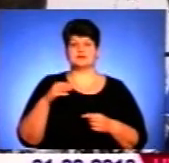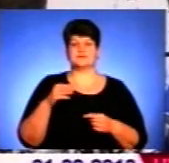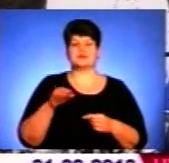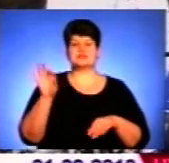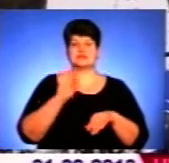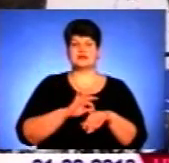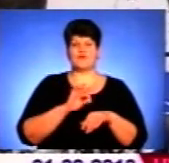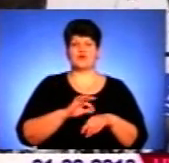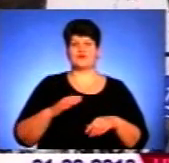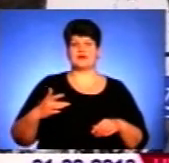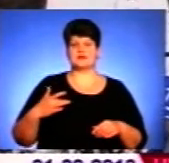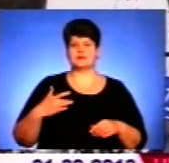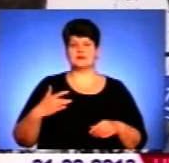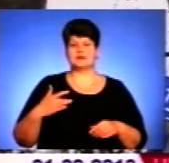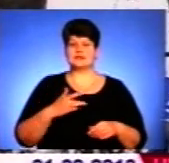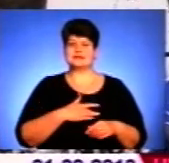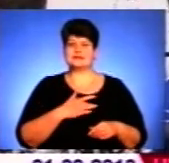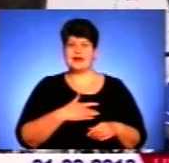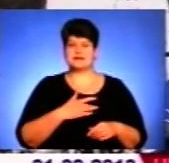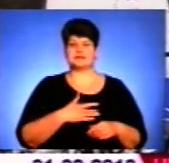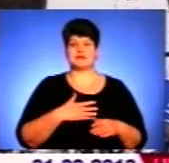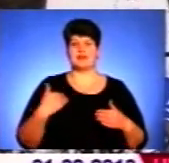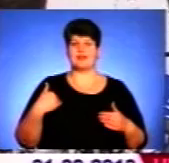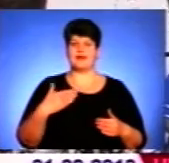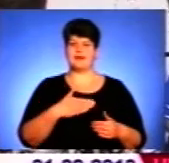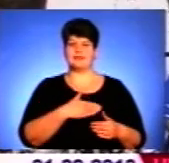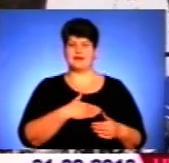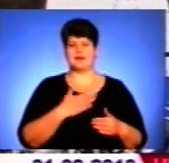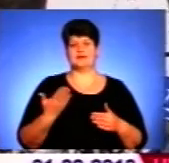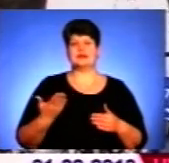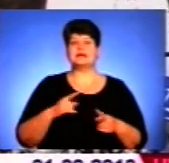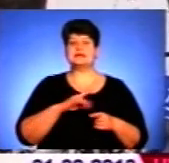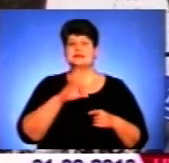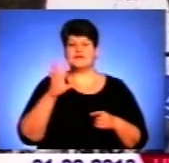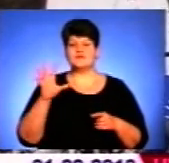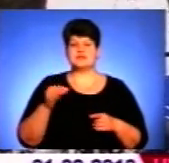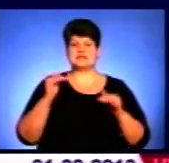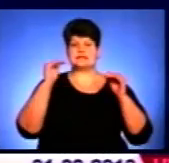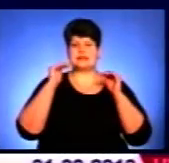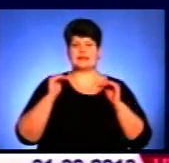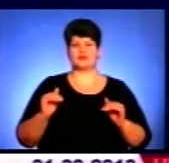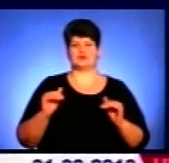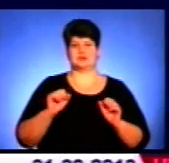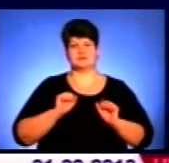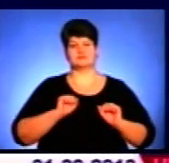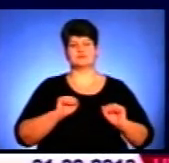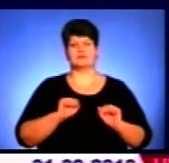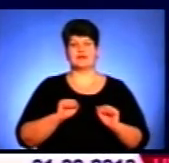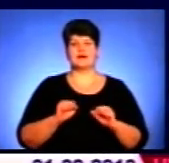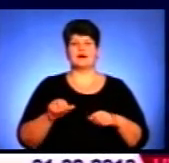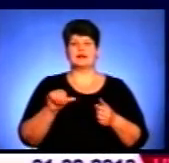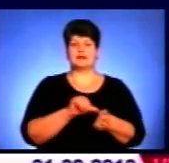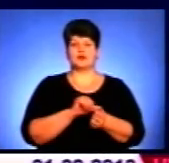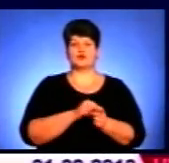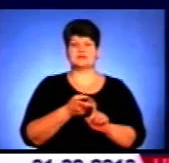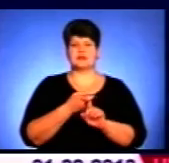захворювання серця, легеневої системи. Всі захворювання, тому що повнижується імунітет. Наркозалежність – хвороба важка,